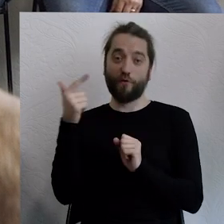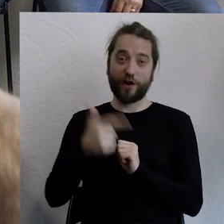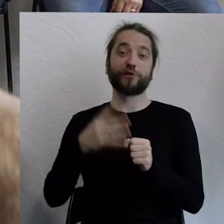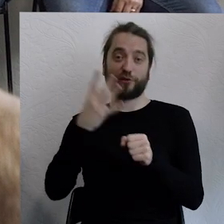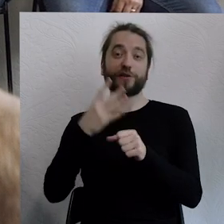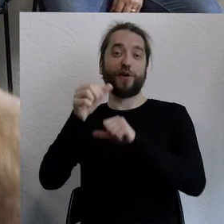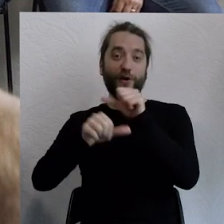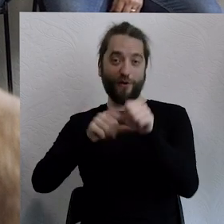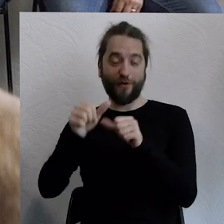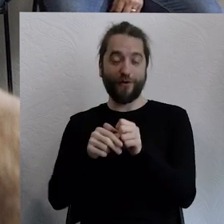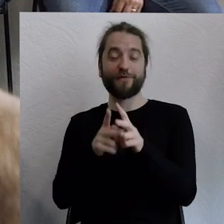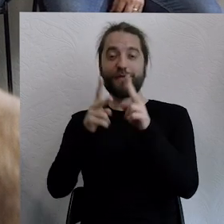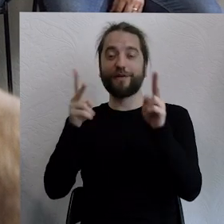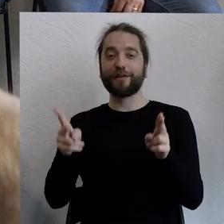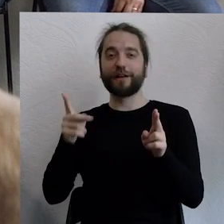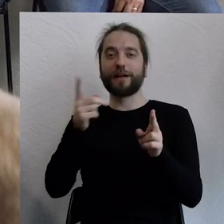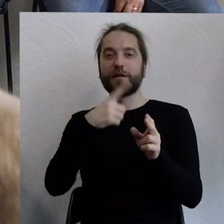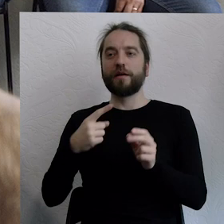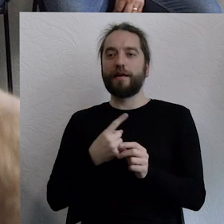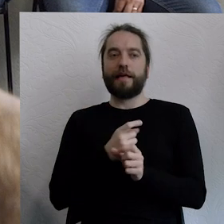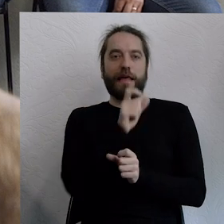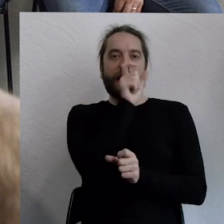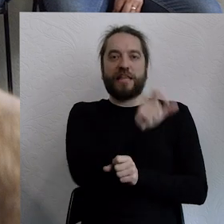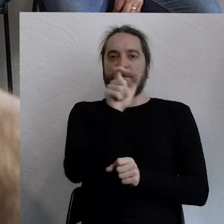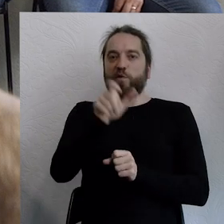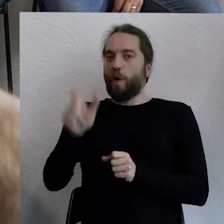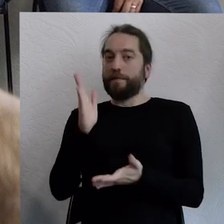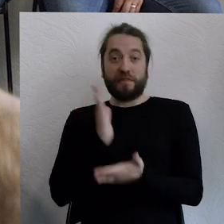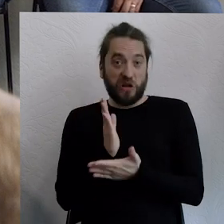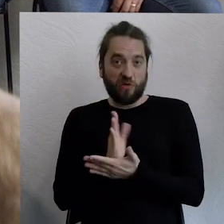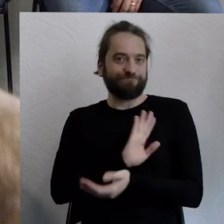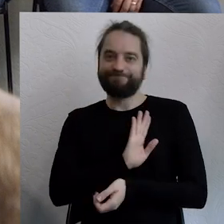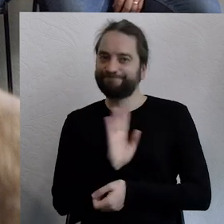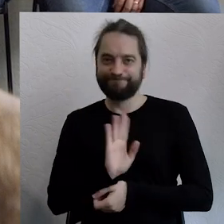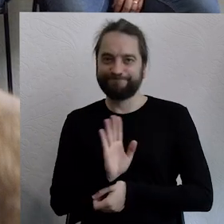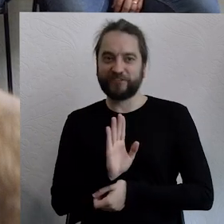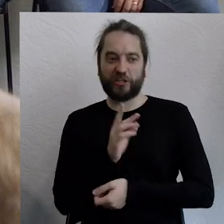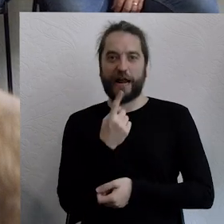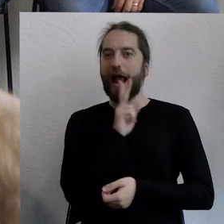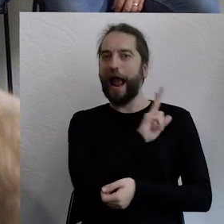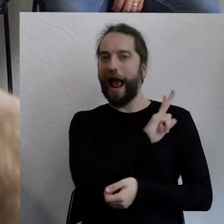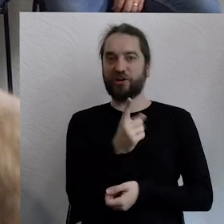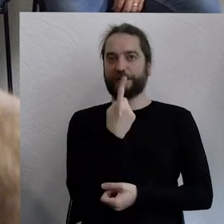roku ten ciężar indywidualizmu, gdzie każdy musi być tą samotną wyspą.